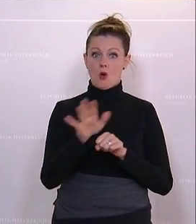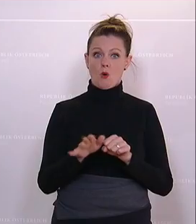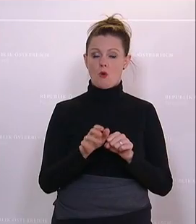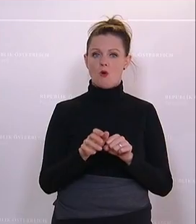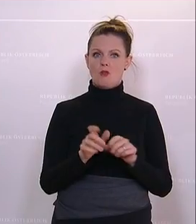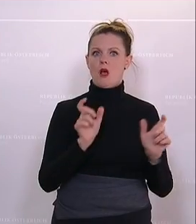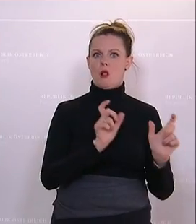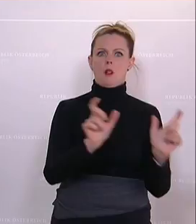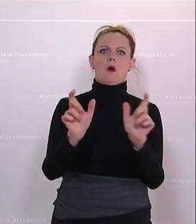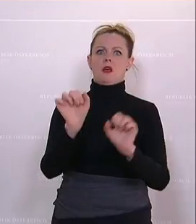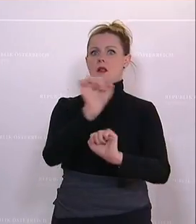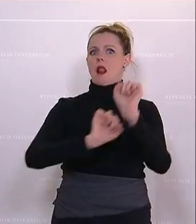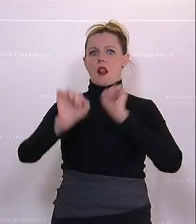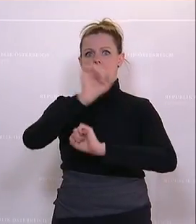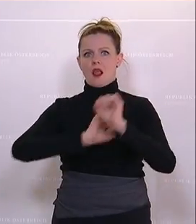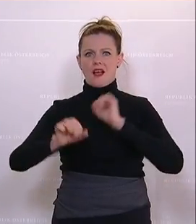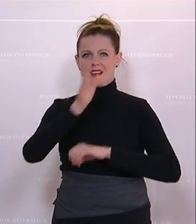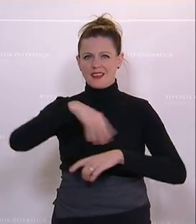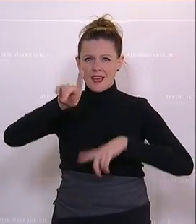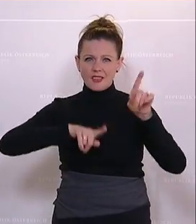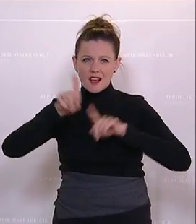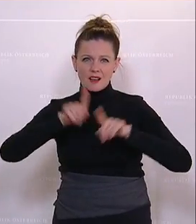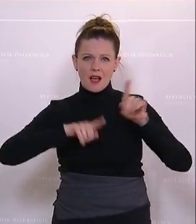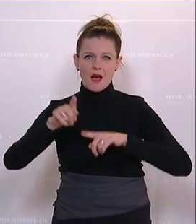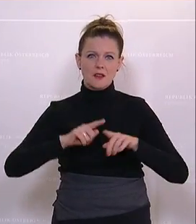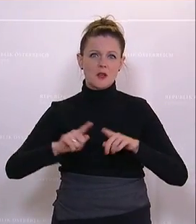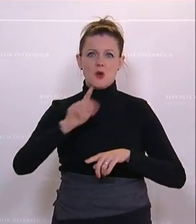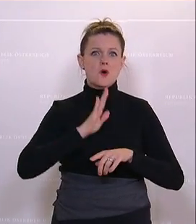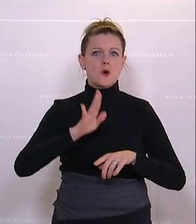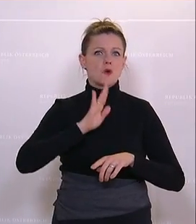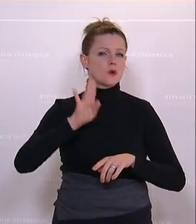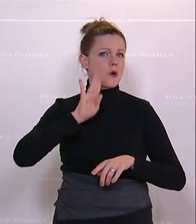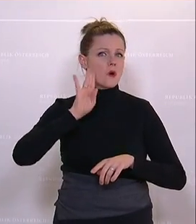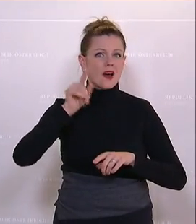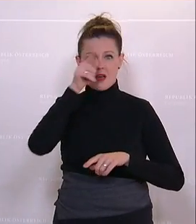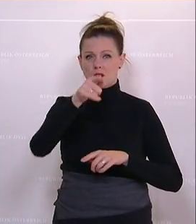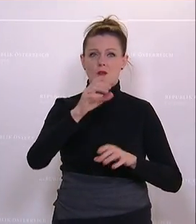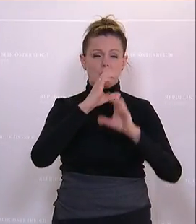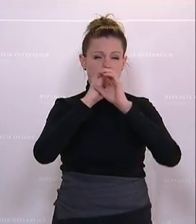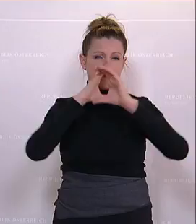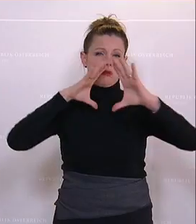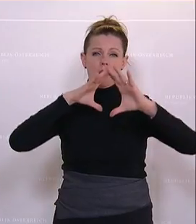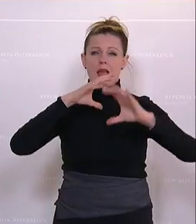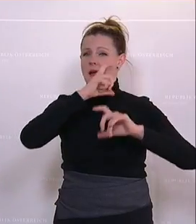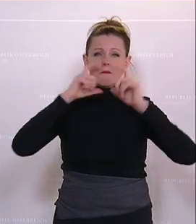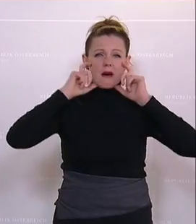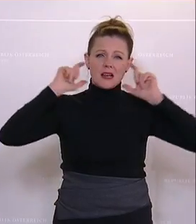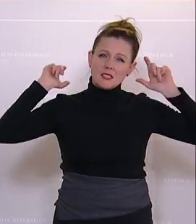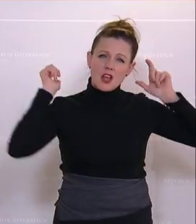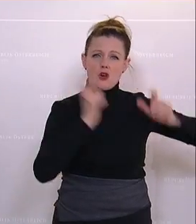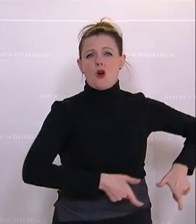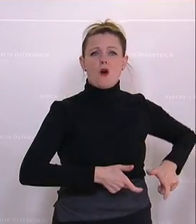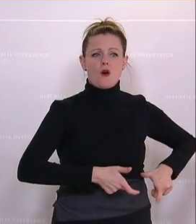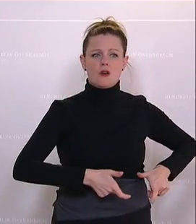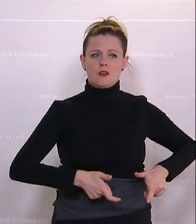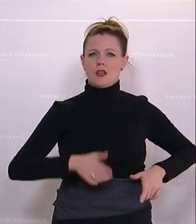Kindergärten und Horten auftreten, mit ihren Megafonen reinschreien zu vier, fünfjährigen Kindern, Masken runter und reinschreien,